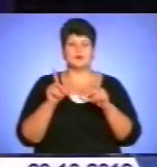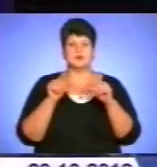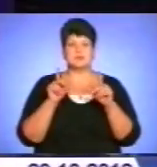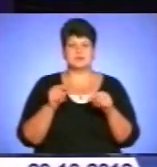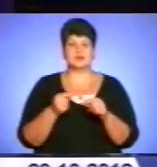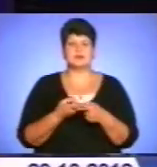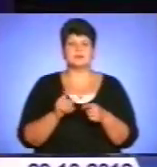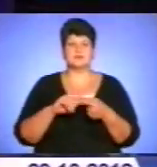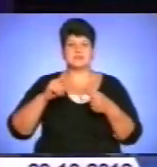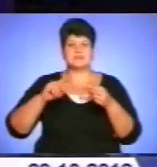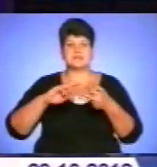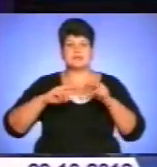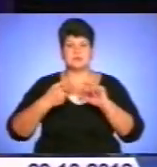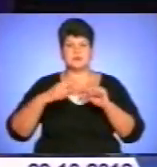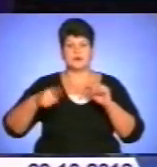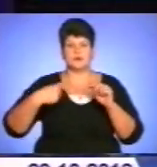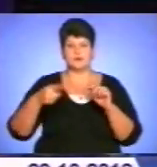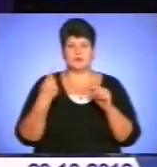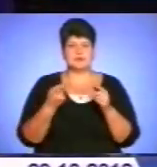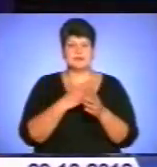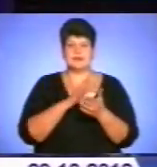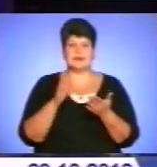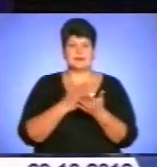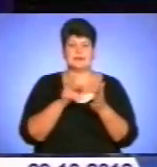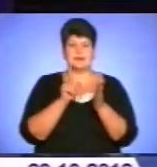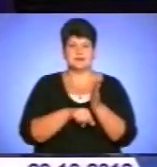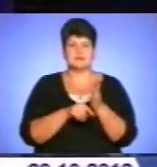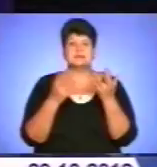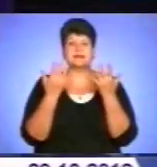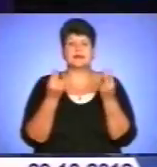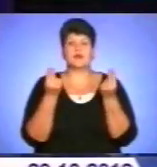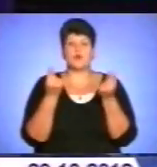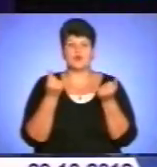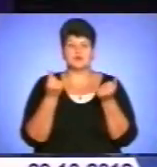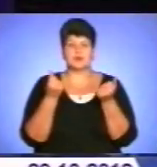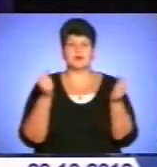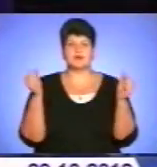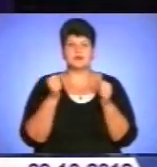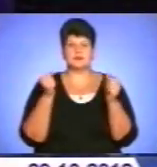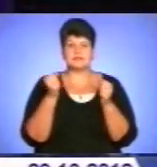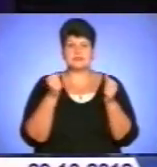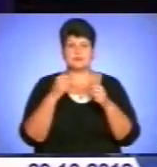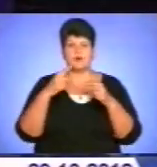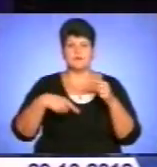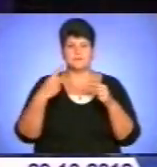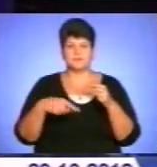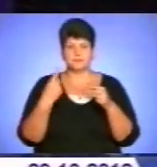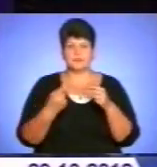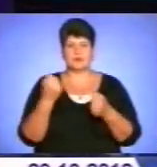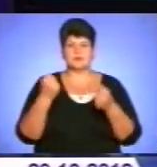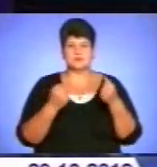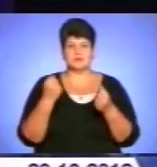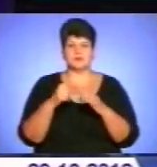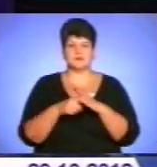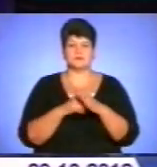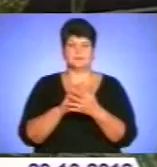вашої безпеки на дорозі, запевняють працівники ДАІ. Отож, скільки коштує зимове взуття для чотириколісного друга, дізнавалася Олена